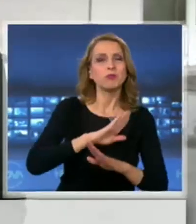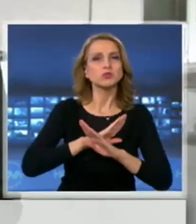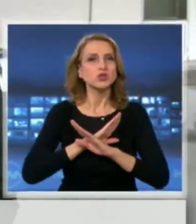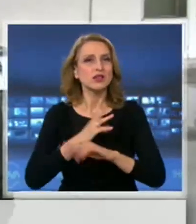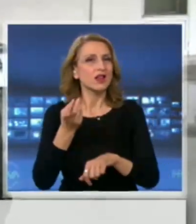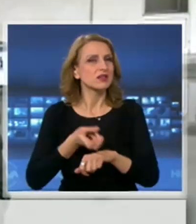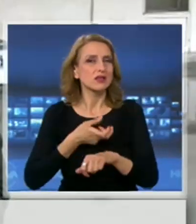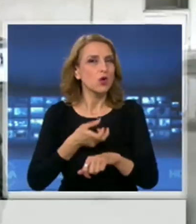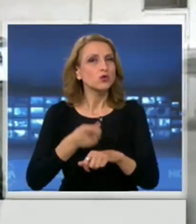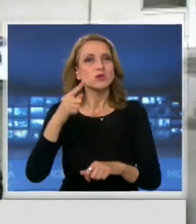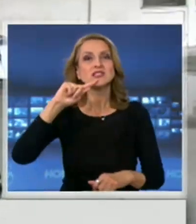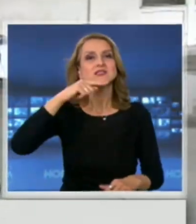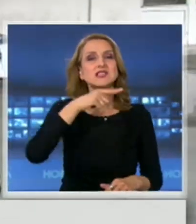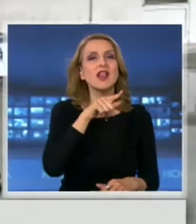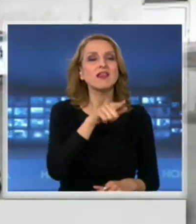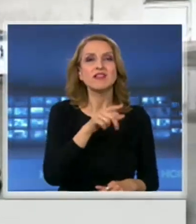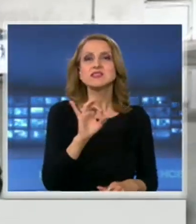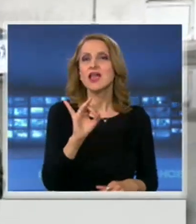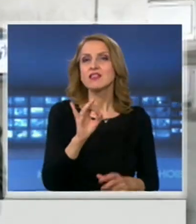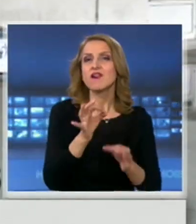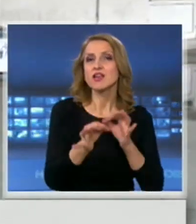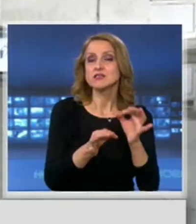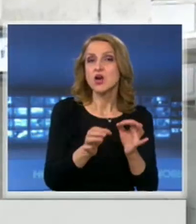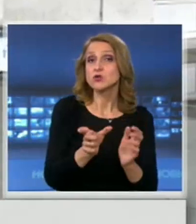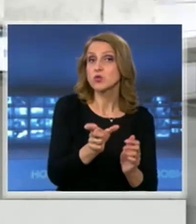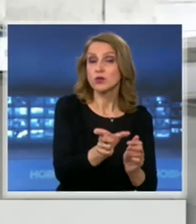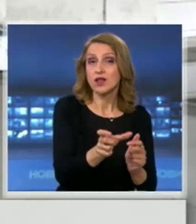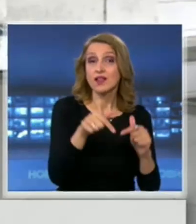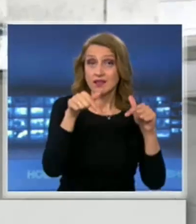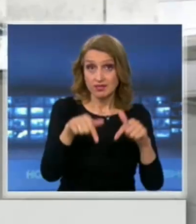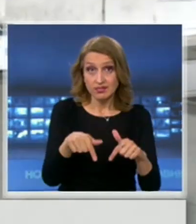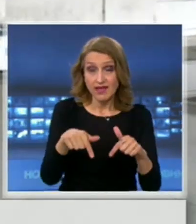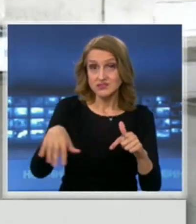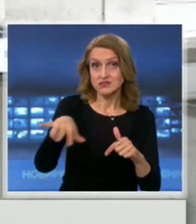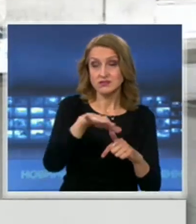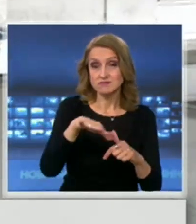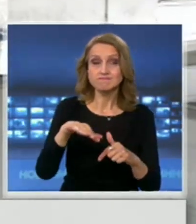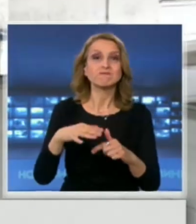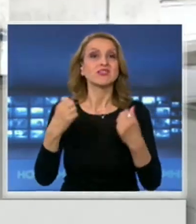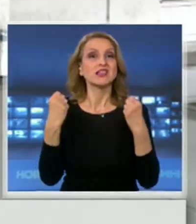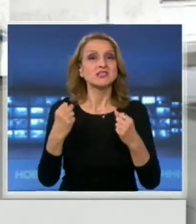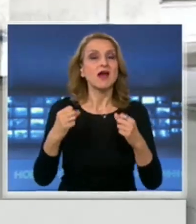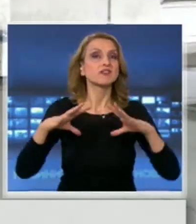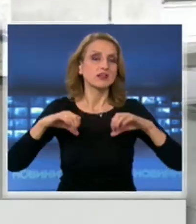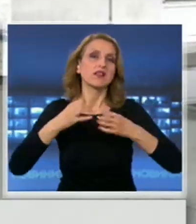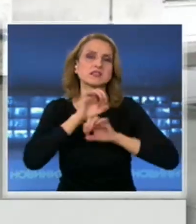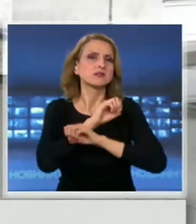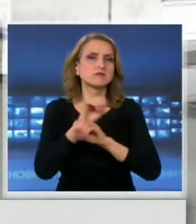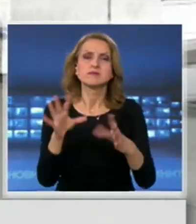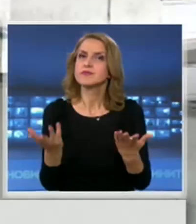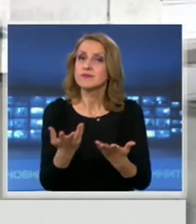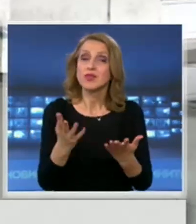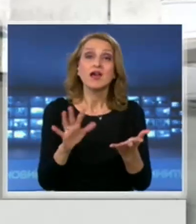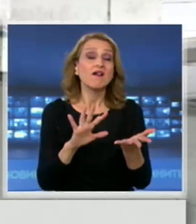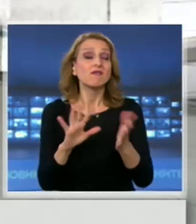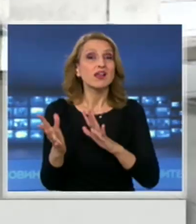лекарка в Сливенското инфекциозно отделение, днес здравните власти в града излязоха с информация. Според тях